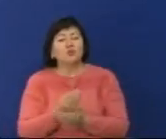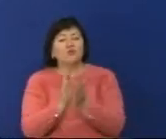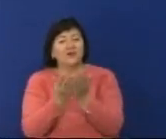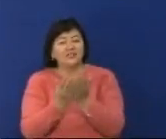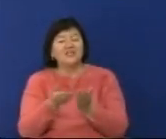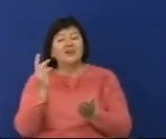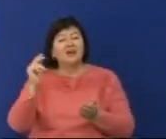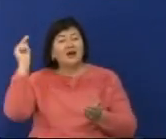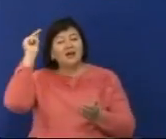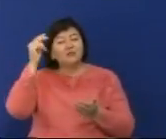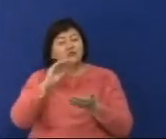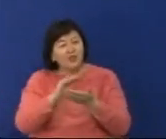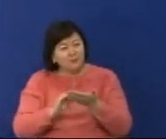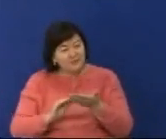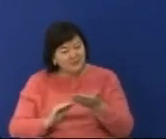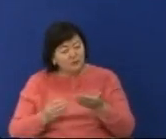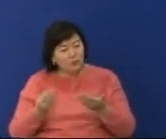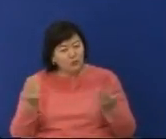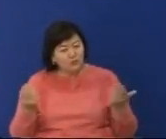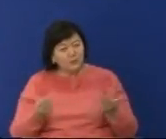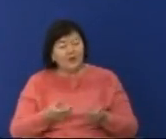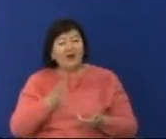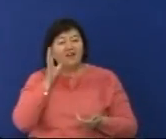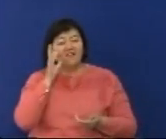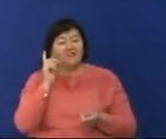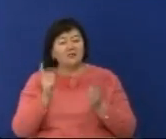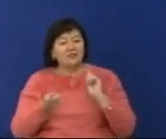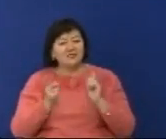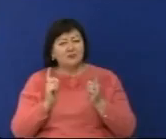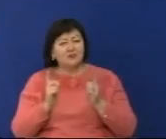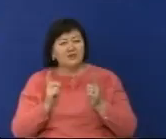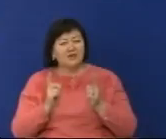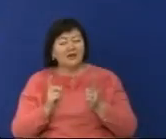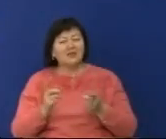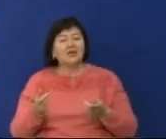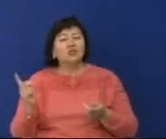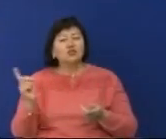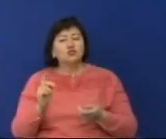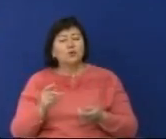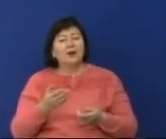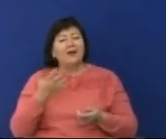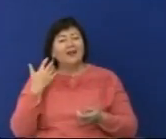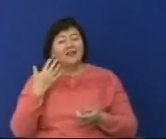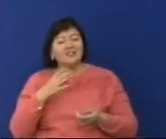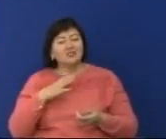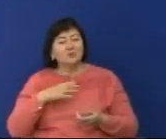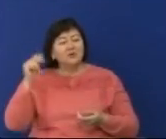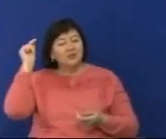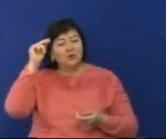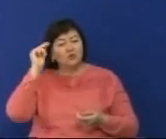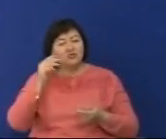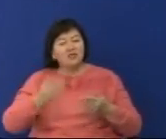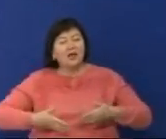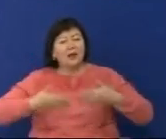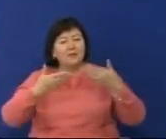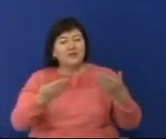ережелер туралық барат алды. Семинар барсында қатысушылардың материалды оңай егері үшін инновациялық әдістер қолданылды.